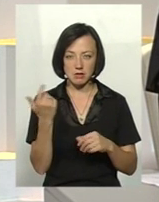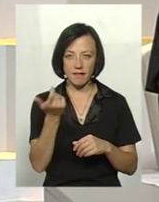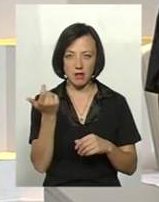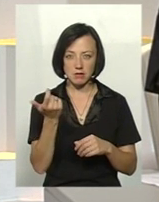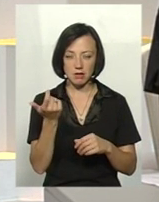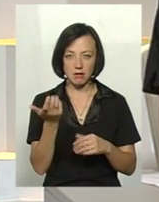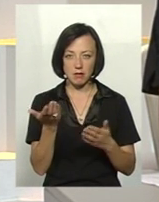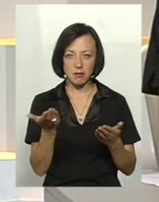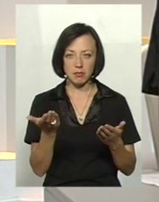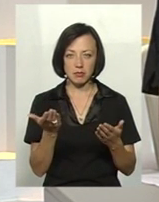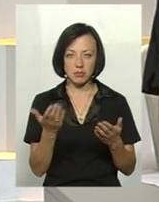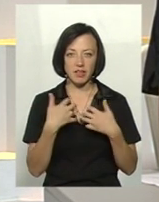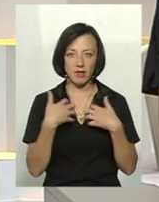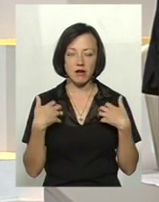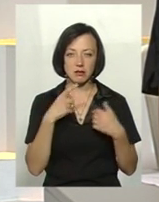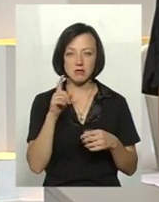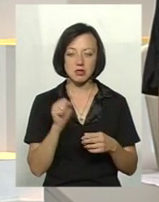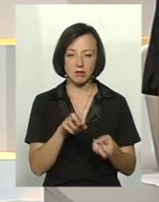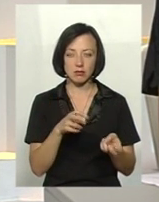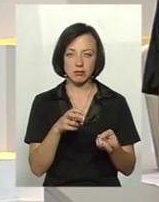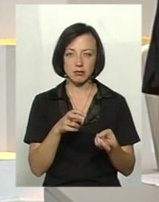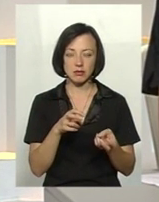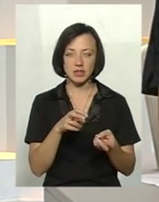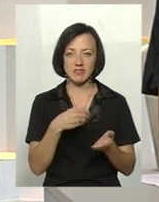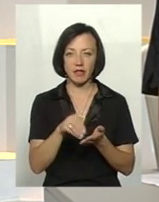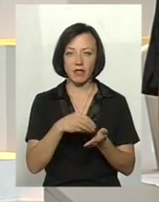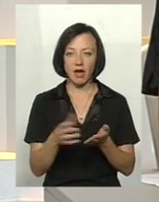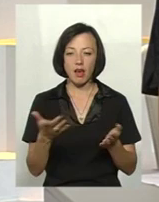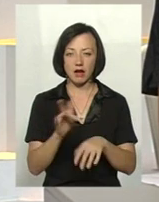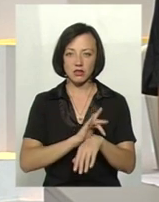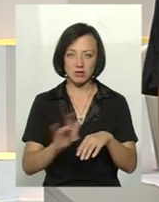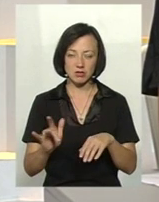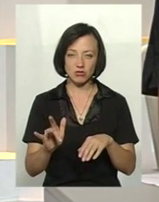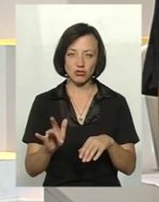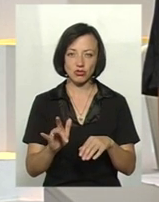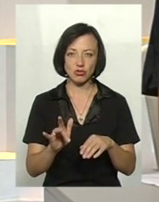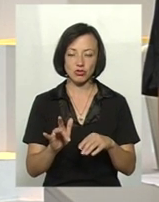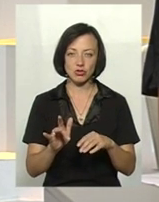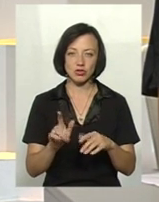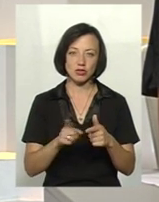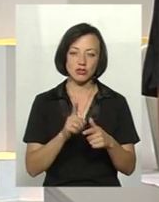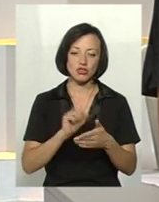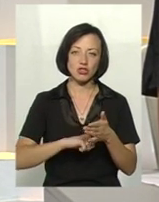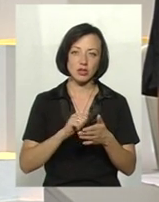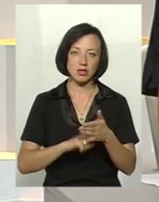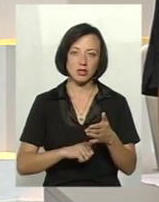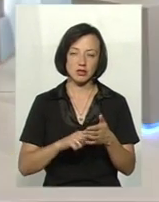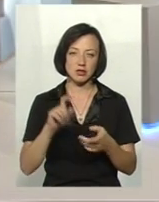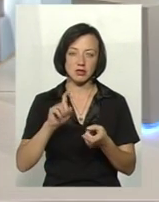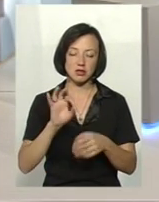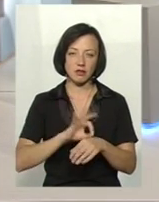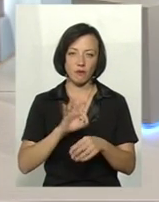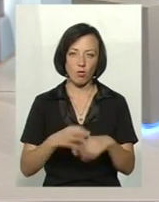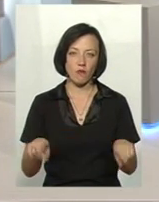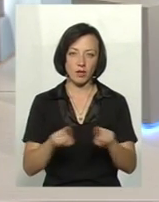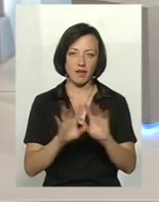тварин за тих свиней, яких знищено через отакі